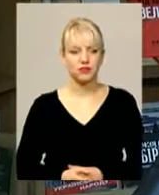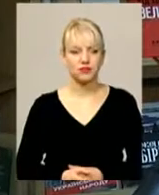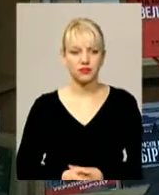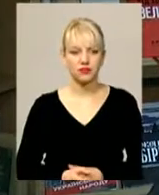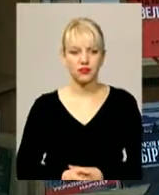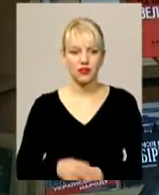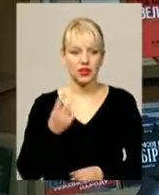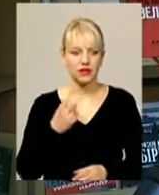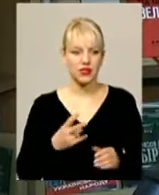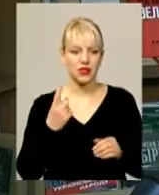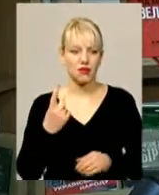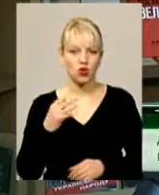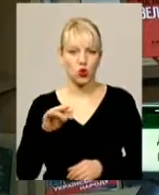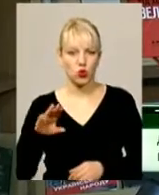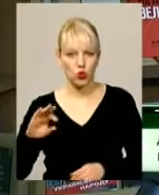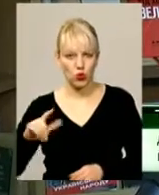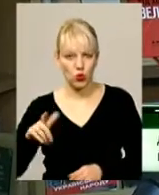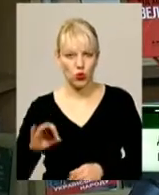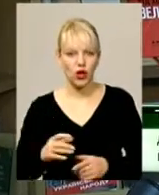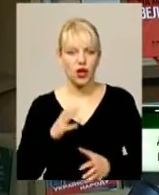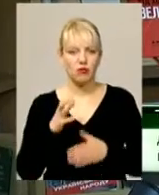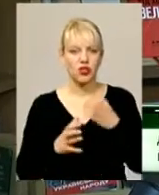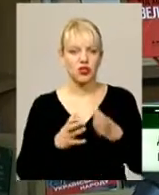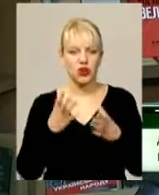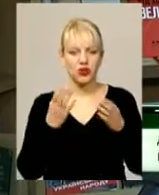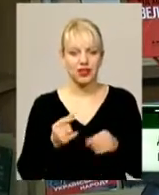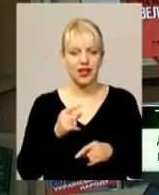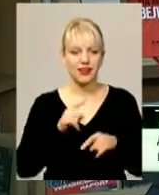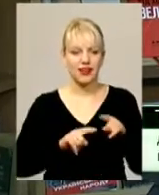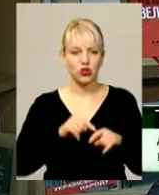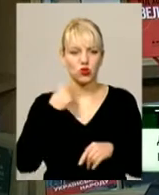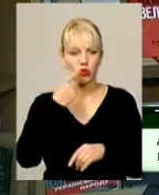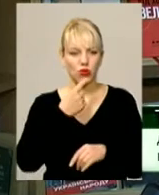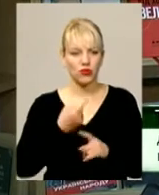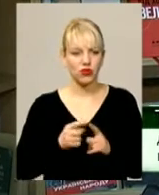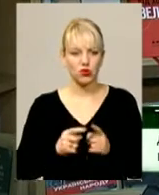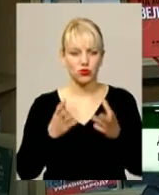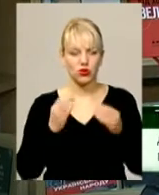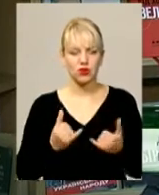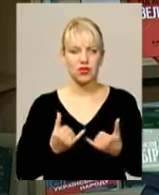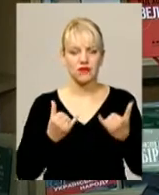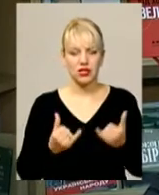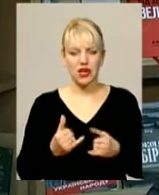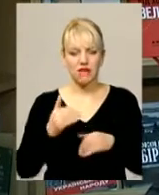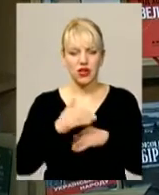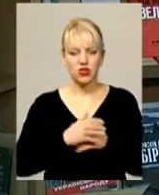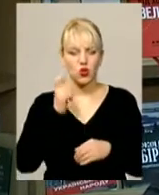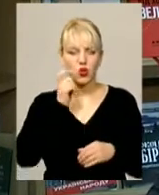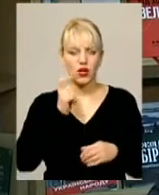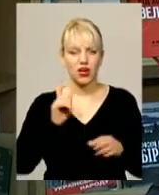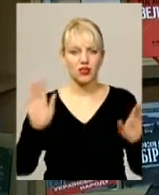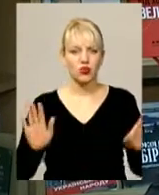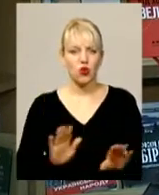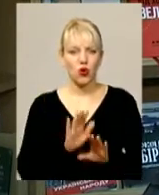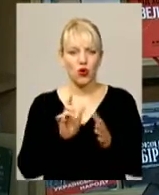21 люта – Міжнародний день рідної мови. І саме цьому дню присвячений вечір українського романсу «Сьогодні